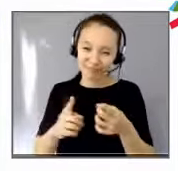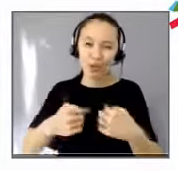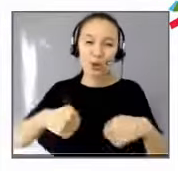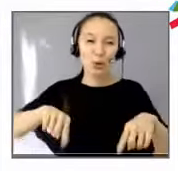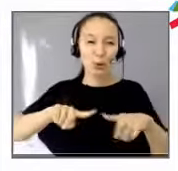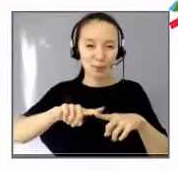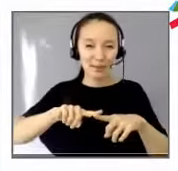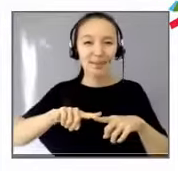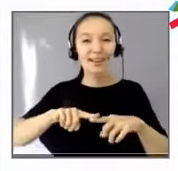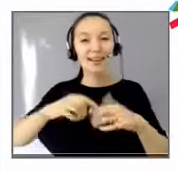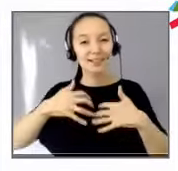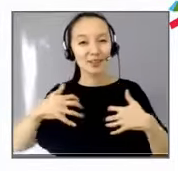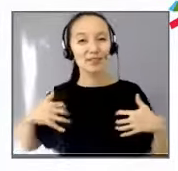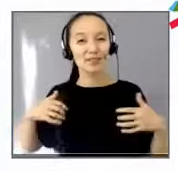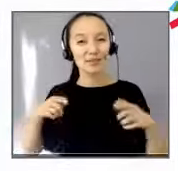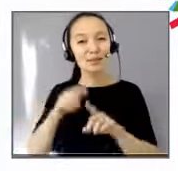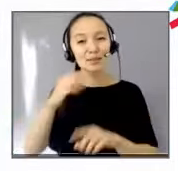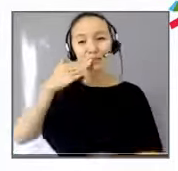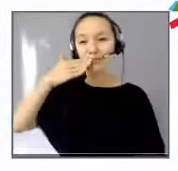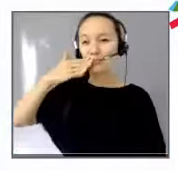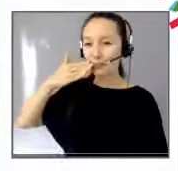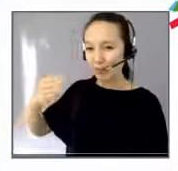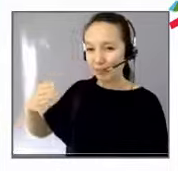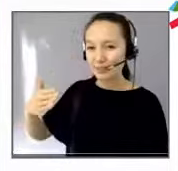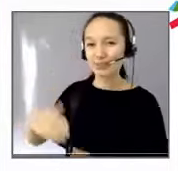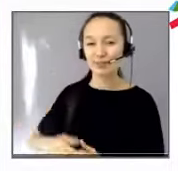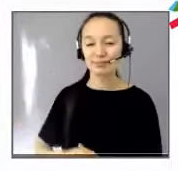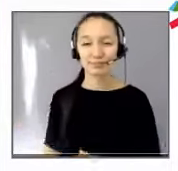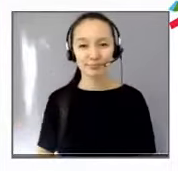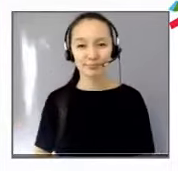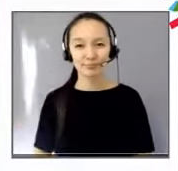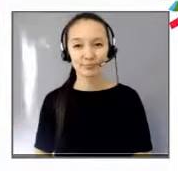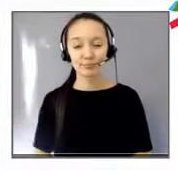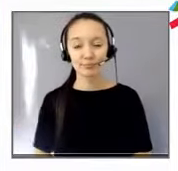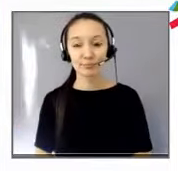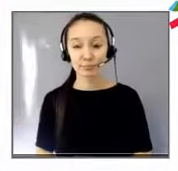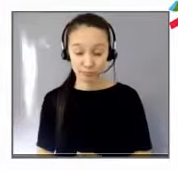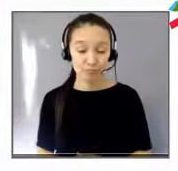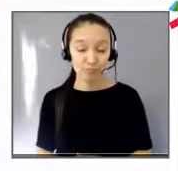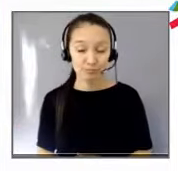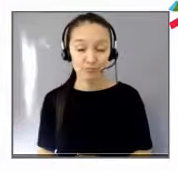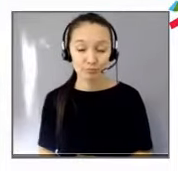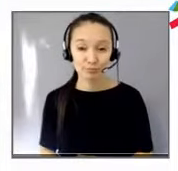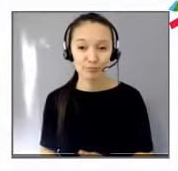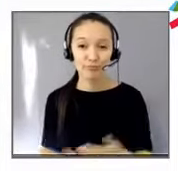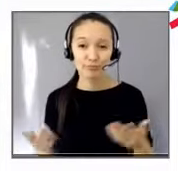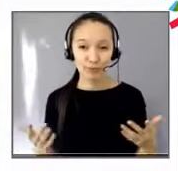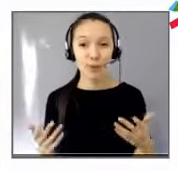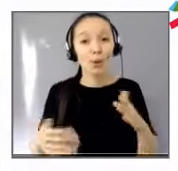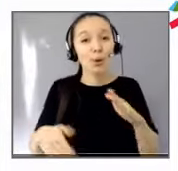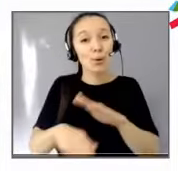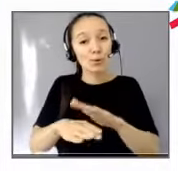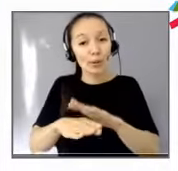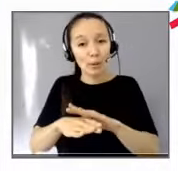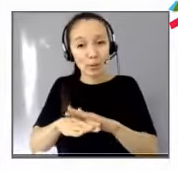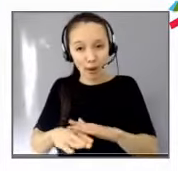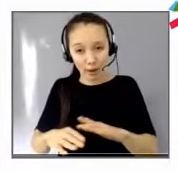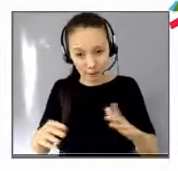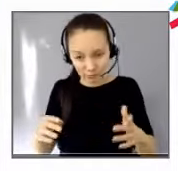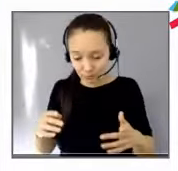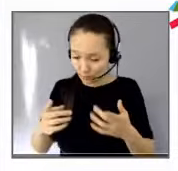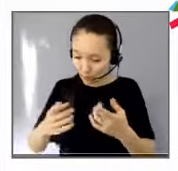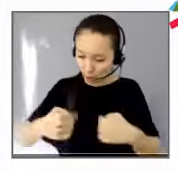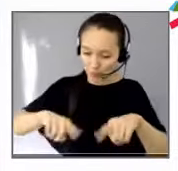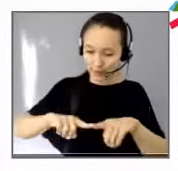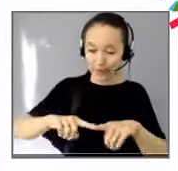Vraiment, quand on a pensé effectivement cette université, on a réuni un comité scientifique, que je tiens à le